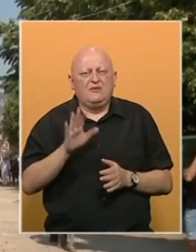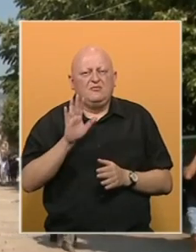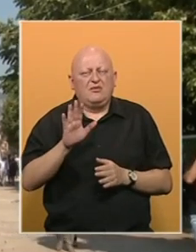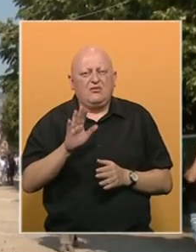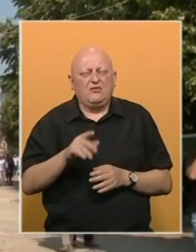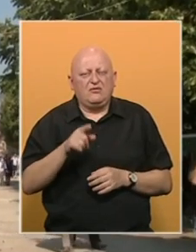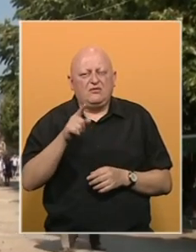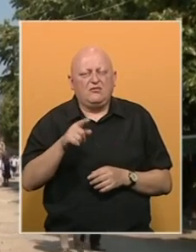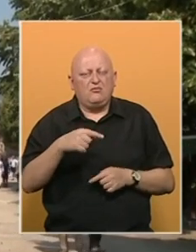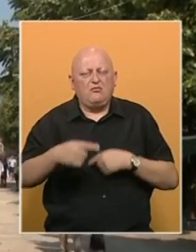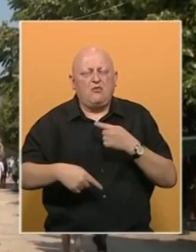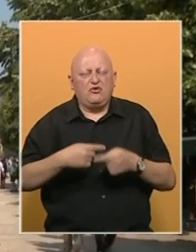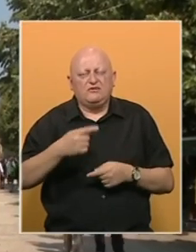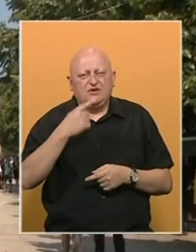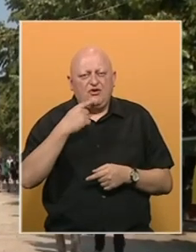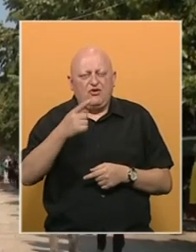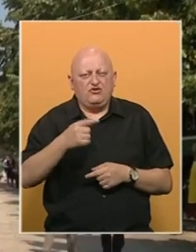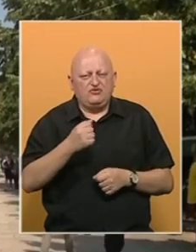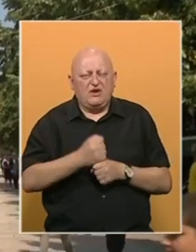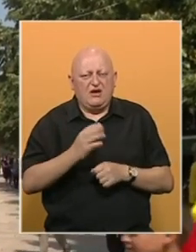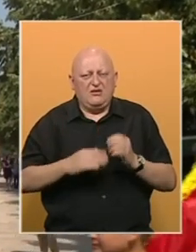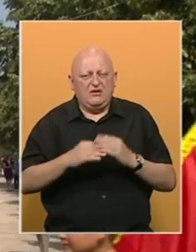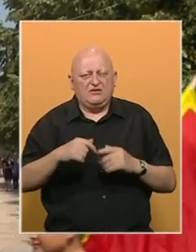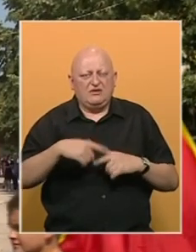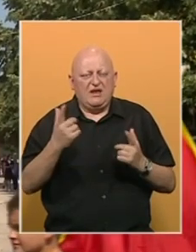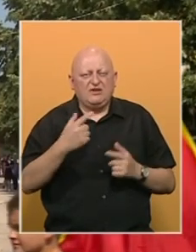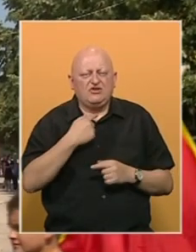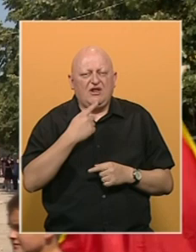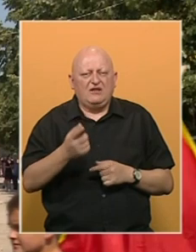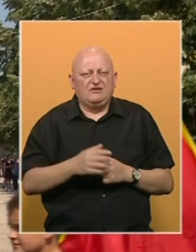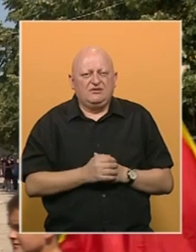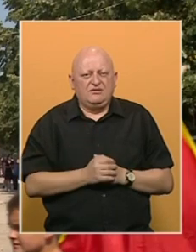potomcima onih koji su je gradili. Jasno i glasno.